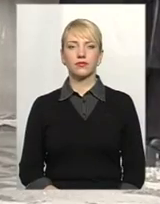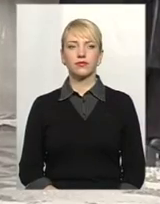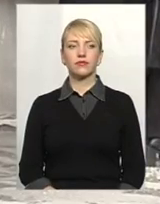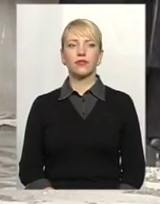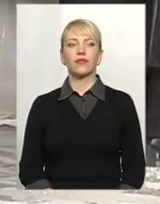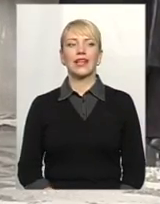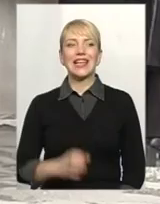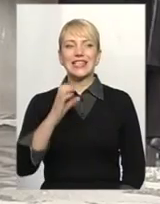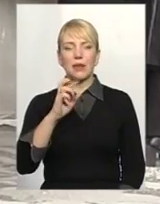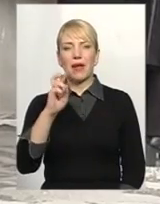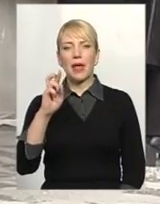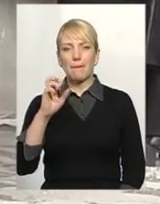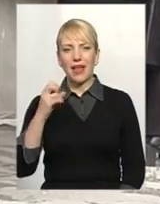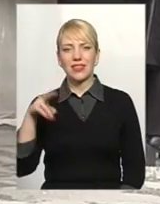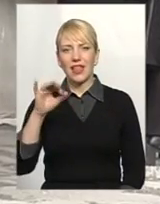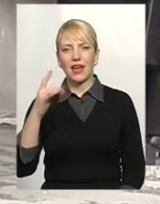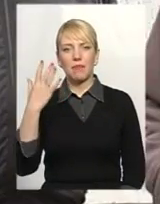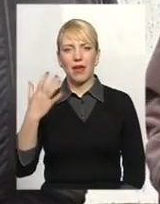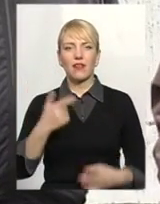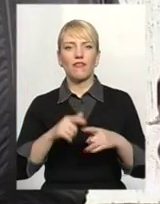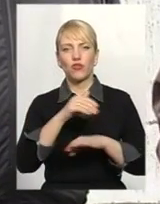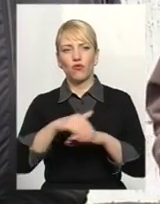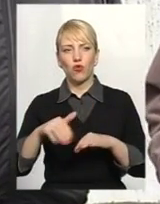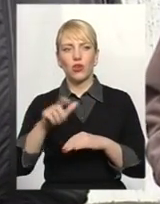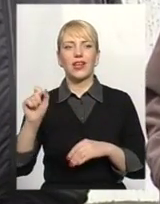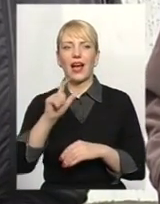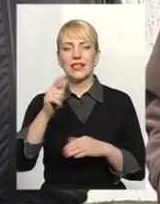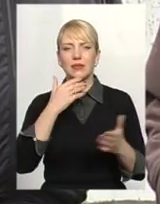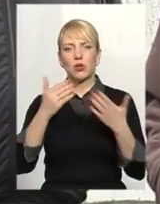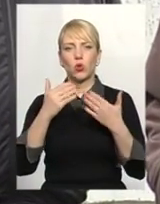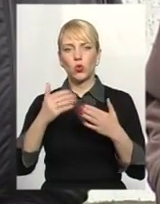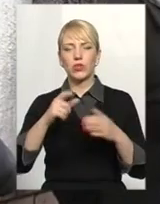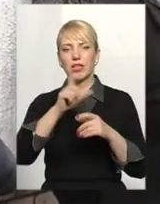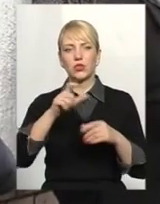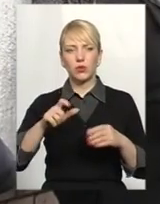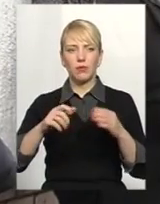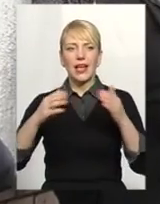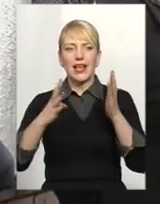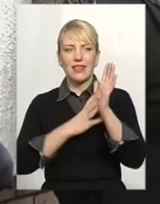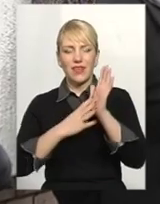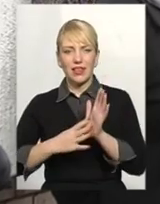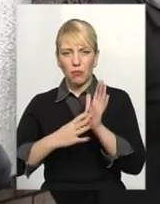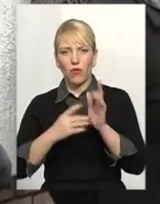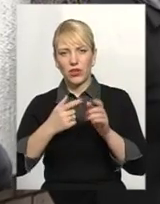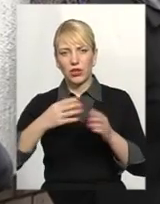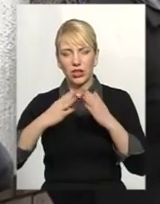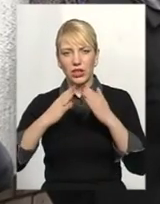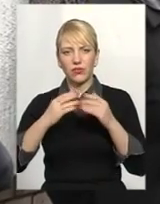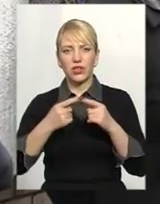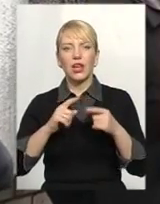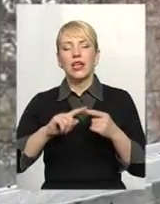Степана Бандери п'ять. У дворі газівники спілкуються з мешканцями дев'ятиповерхівки. Останній проти встановлення